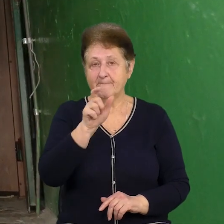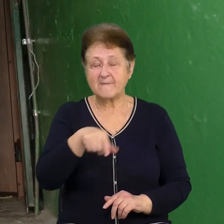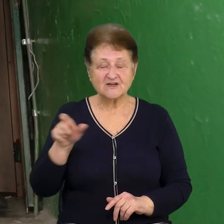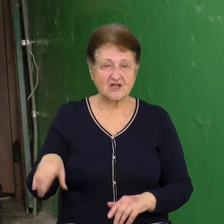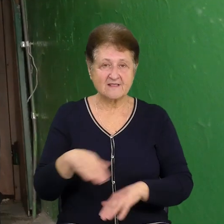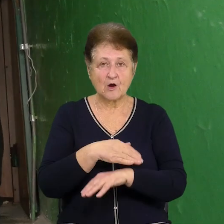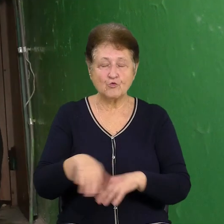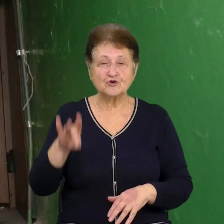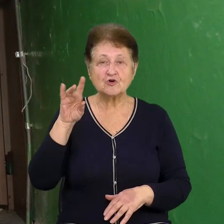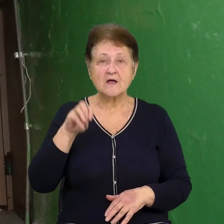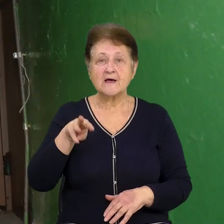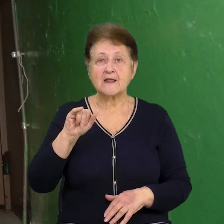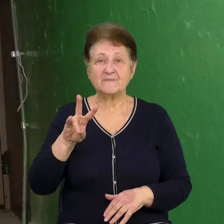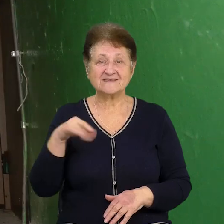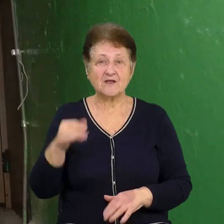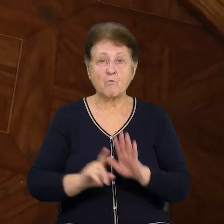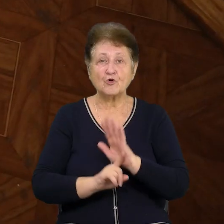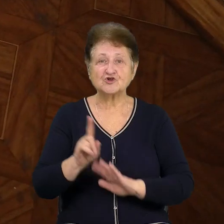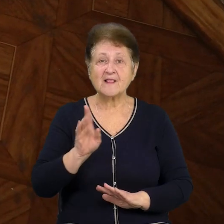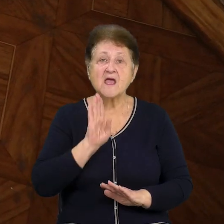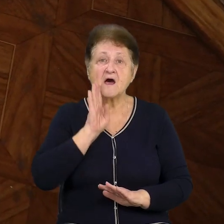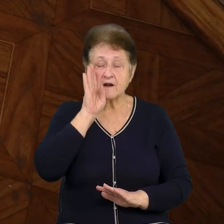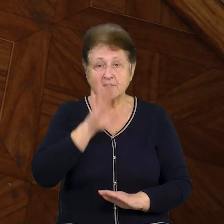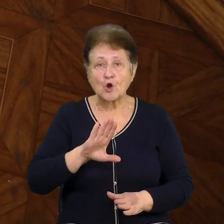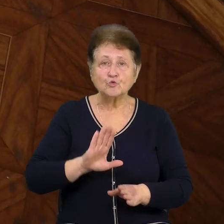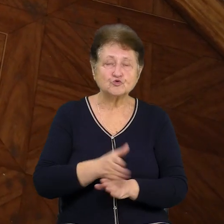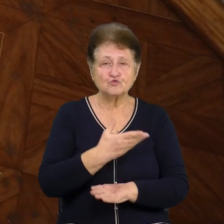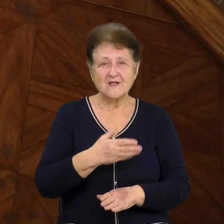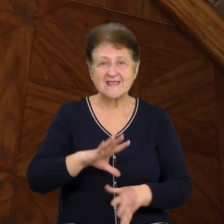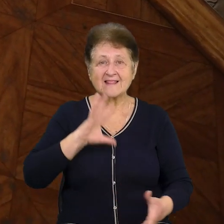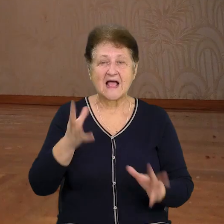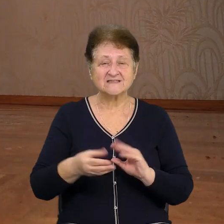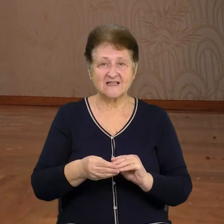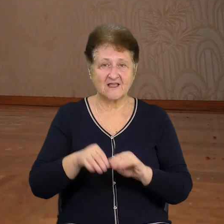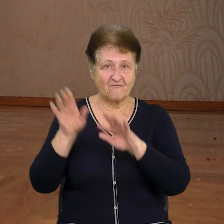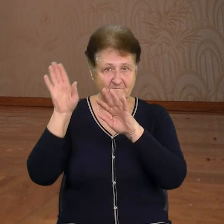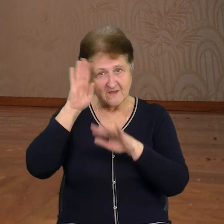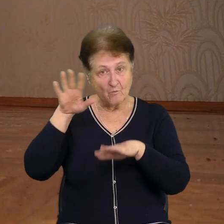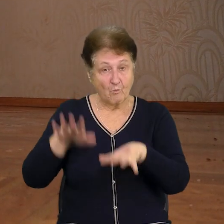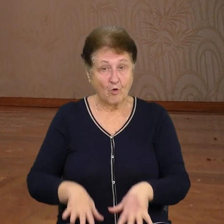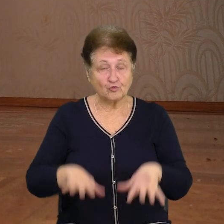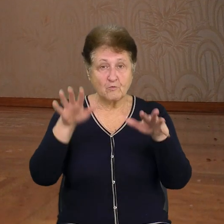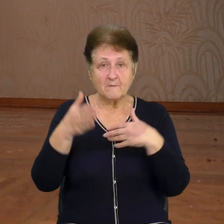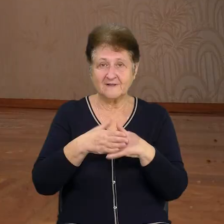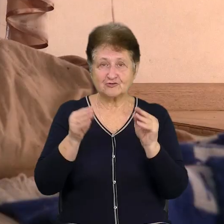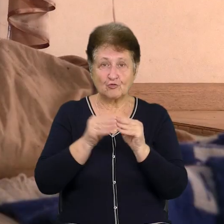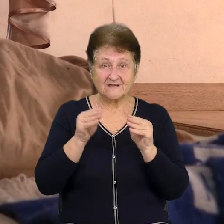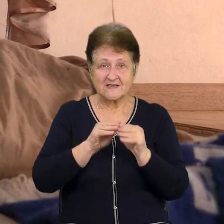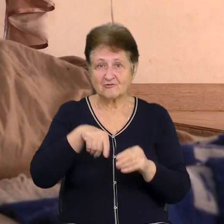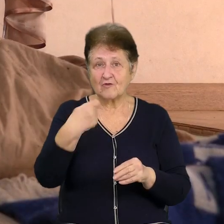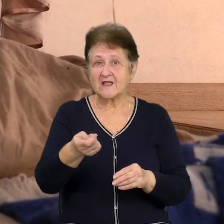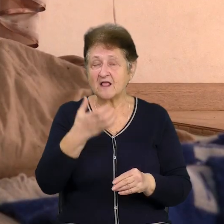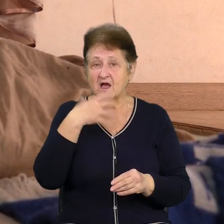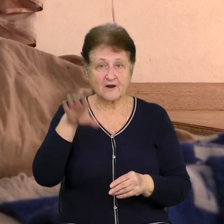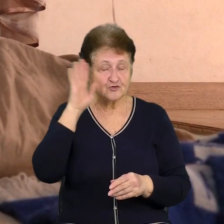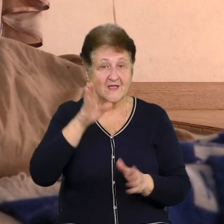Ремісничій у Чернігові почали свій ранок зусунення наслідків потопу. Близько 10-ї ранку в батареї пустили гарячу воду,